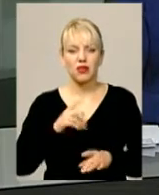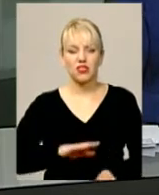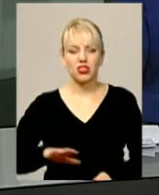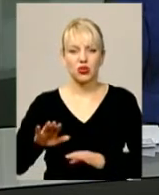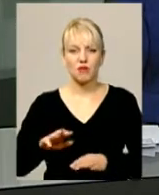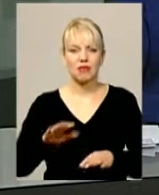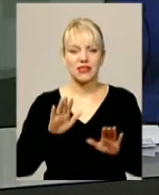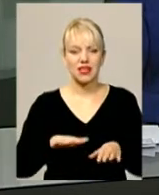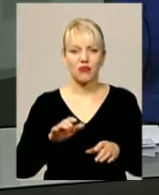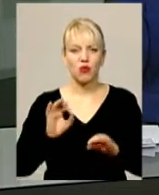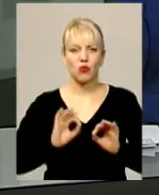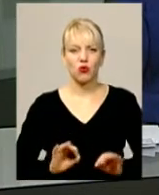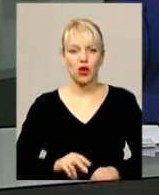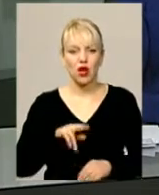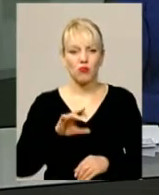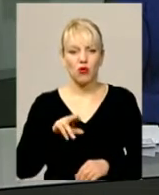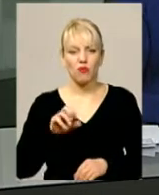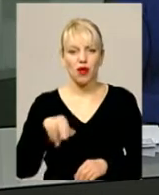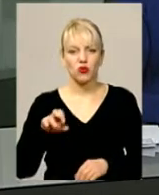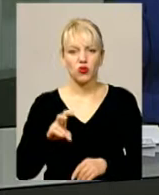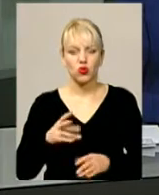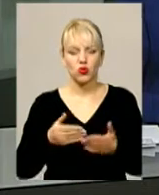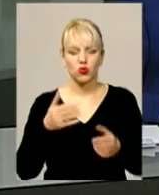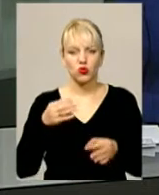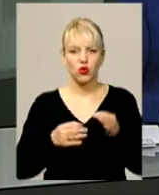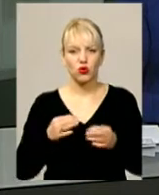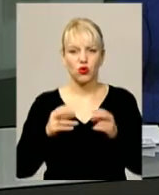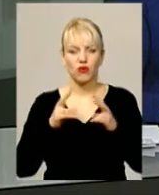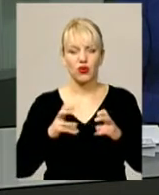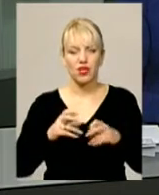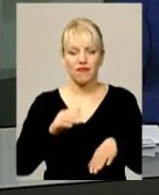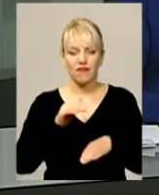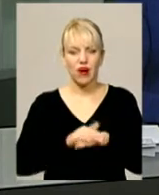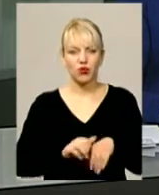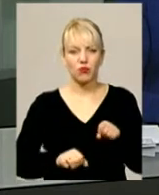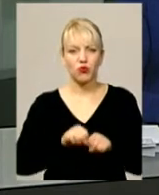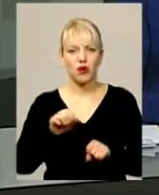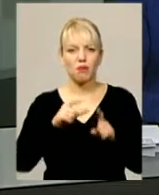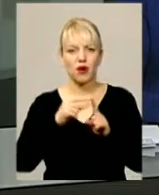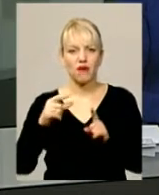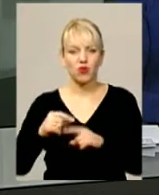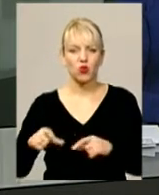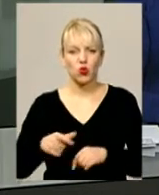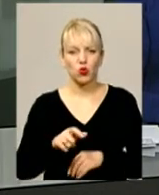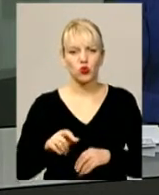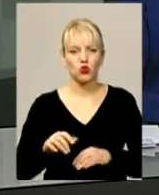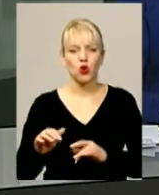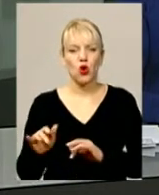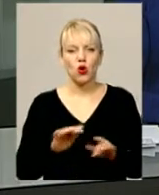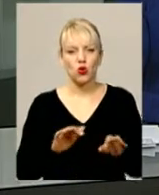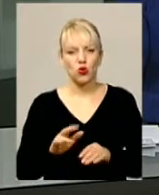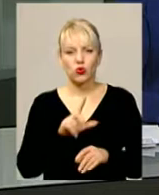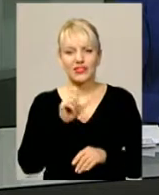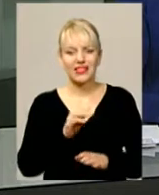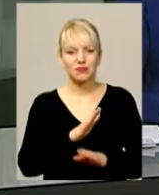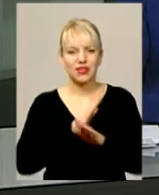прокуратури Мирослав Попадюк. Досудове розслідування за фактом порушення правил дорожнього руху зі смертельними наслідками завершено.